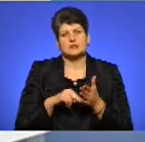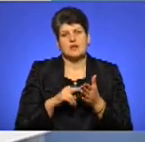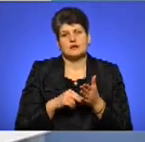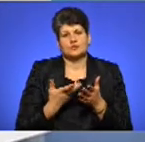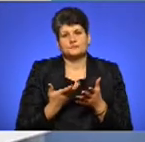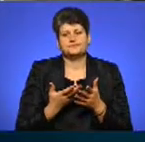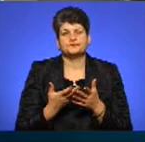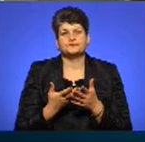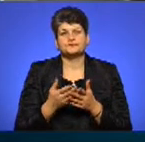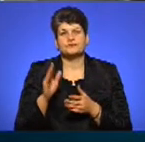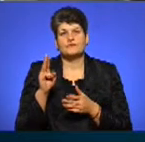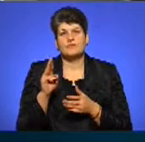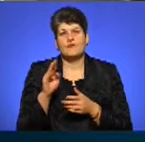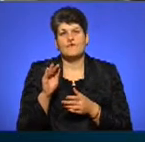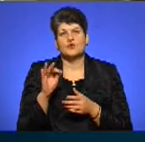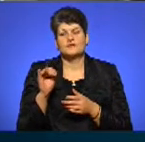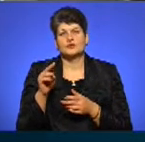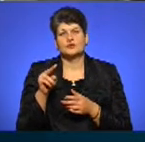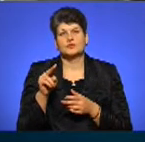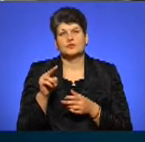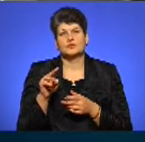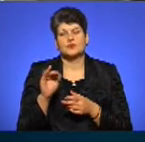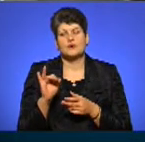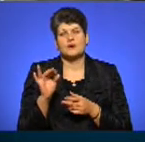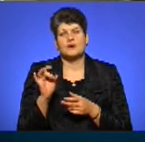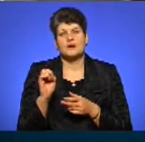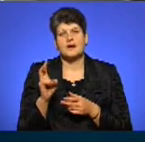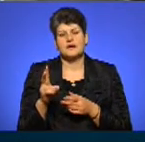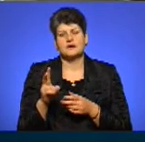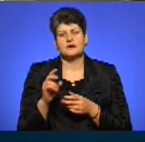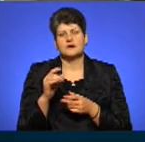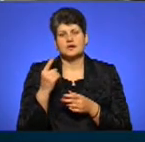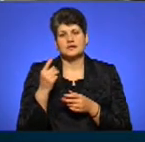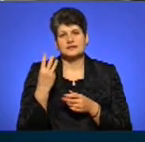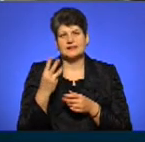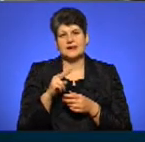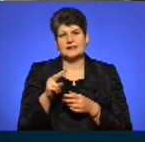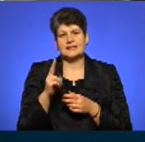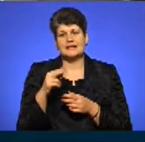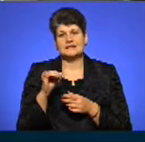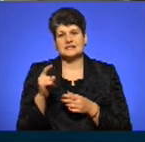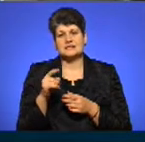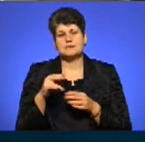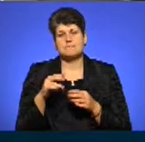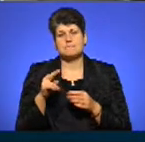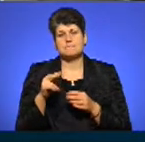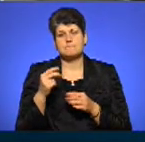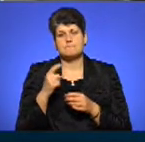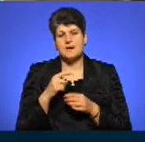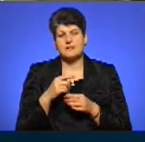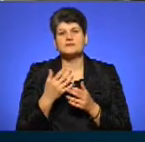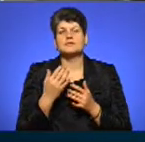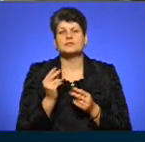екран Вольцваген Таурек 2006 року з двигуном об'ємом 3 літра диспалива. Скільки буде вартувати